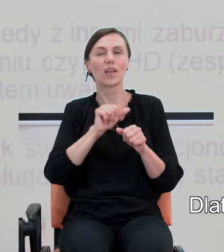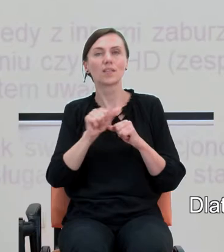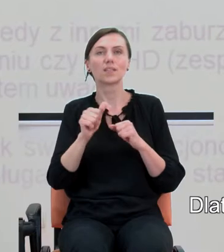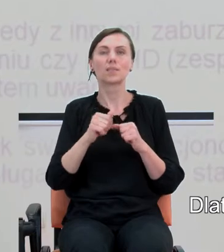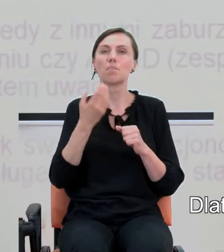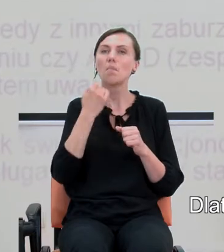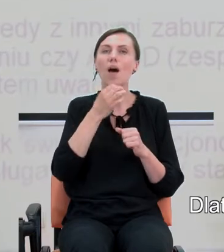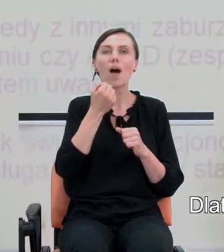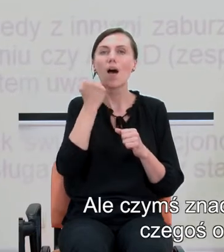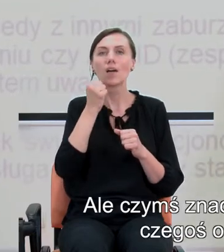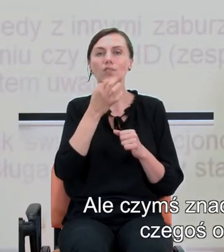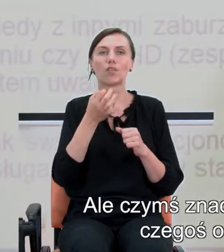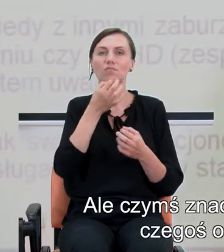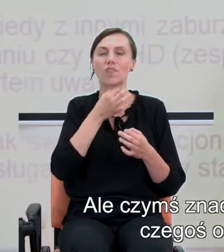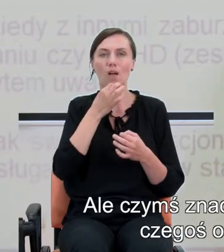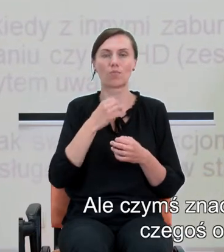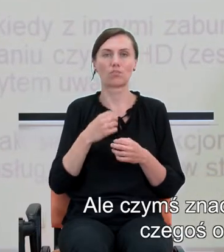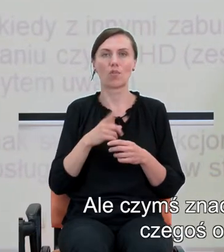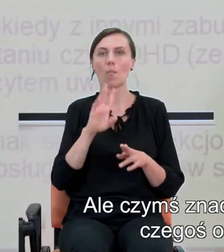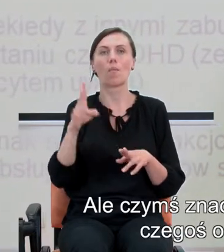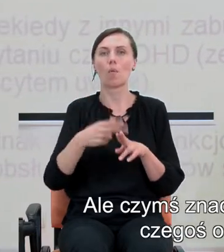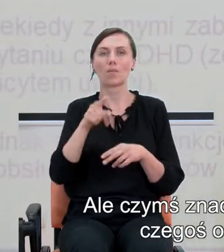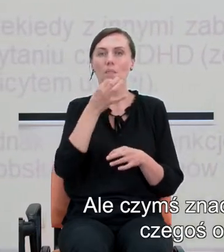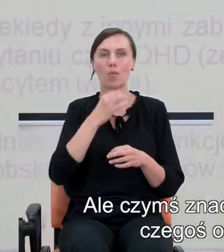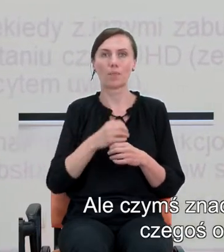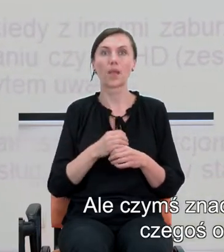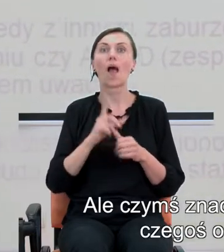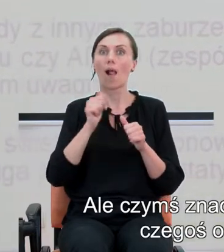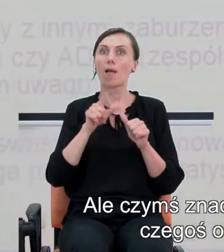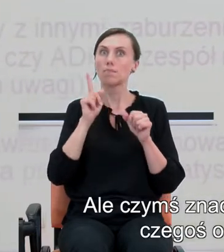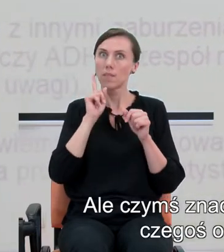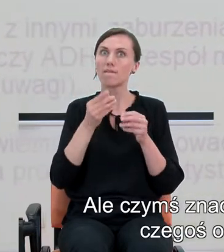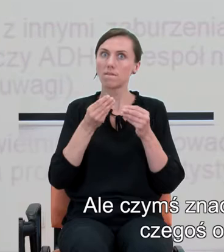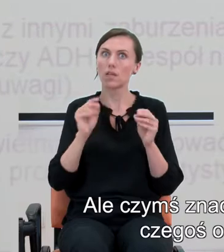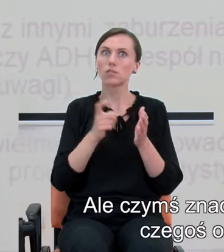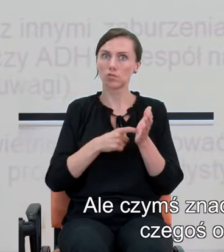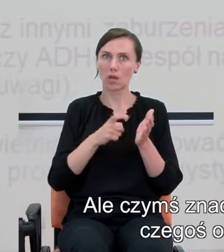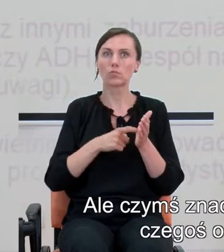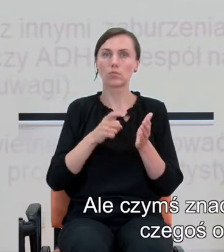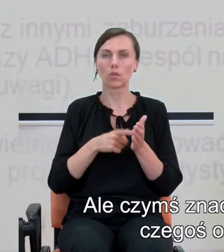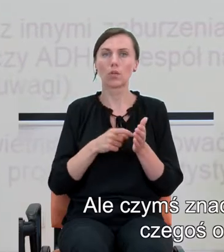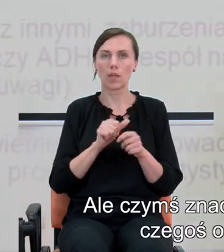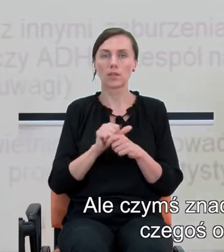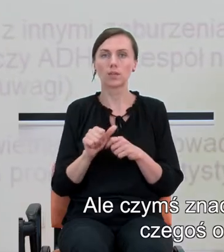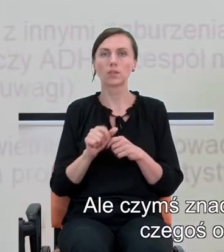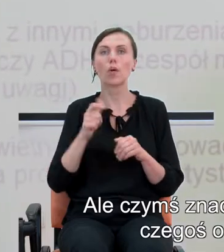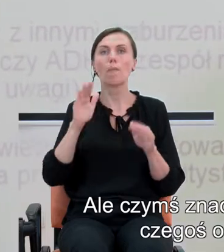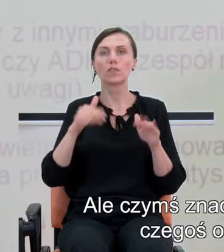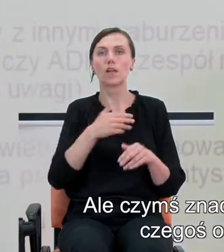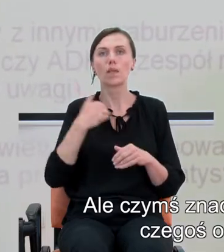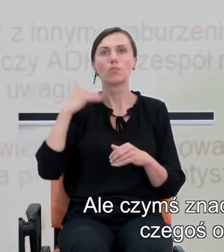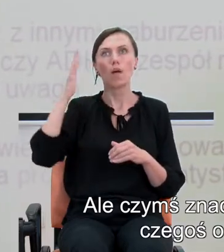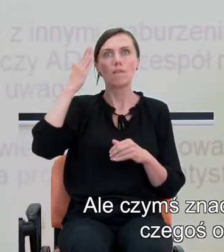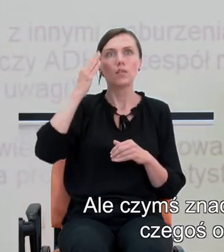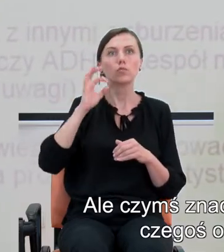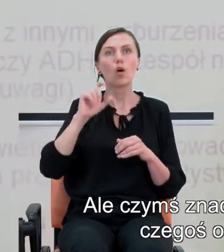rzadki. Ale czymś znacznie częstszym, co pozwala nam dowiedzieć się czegoś o